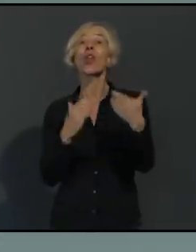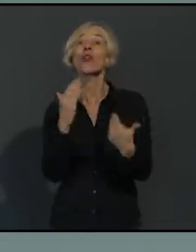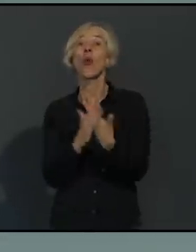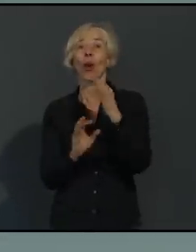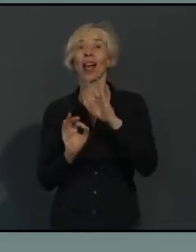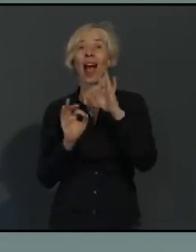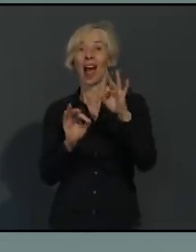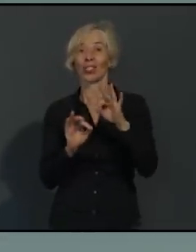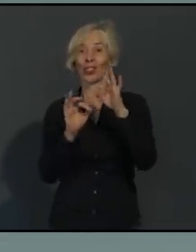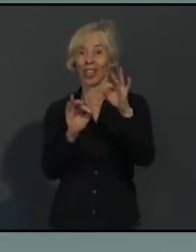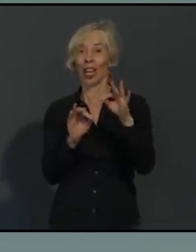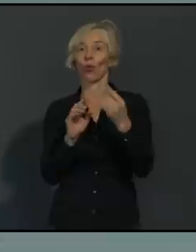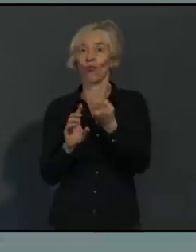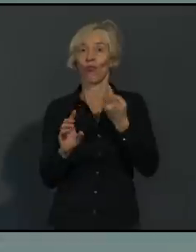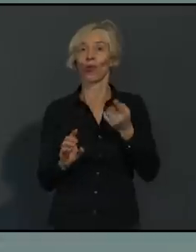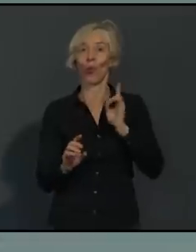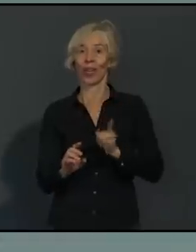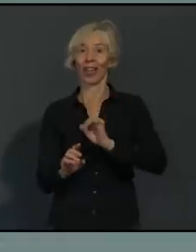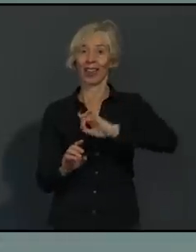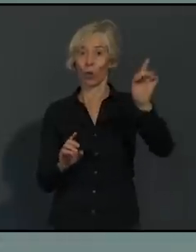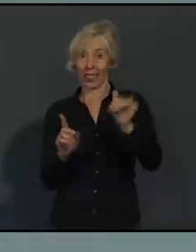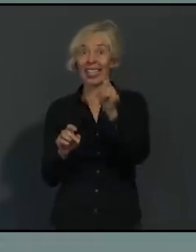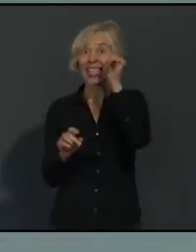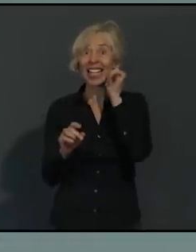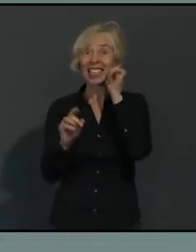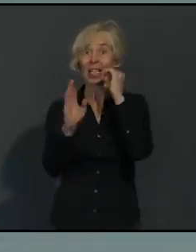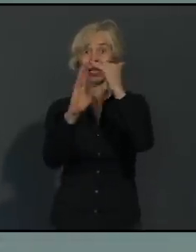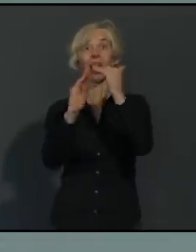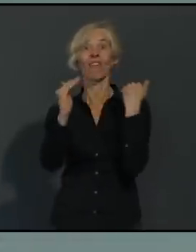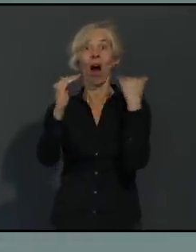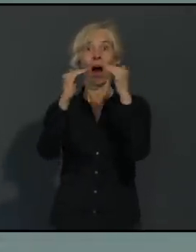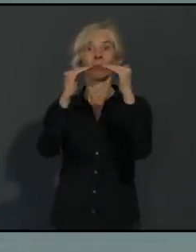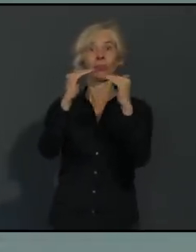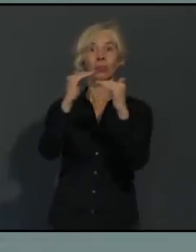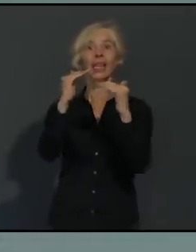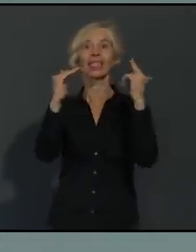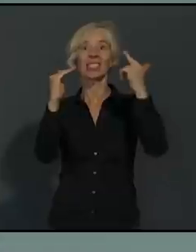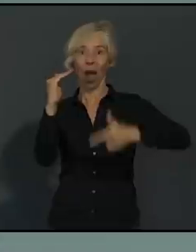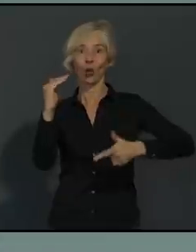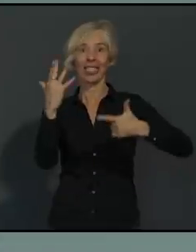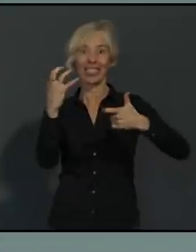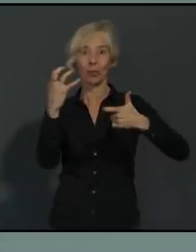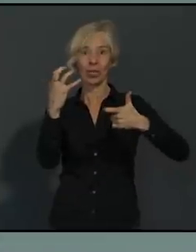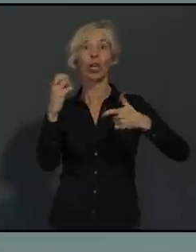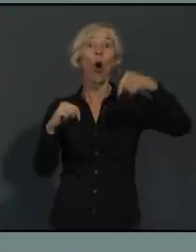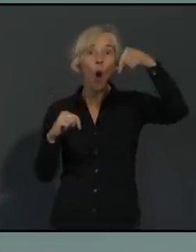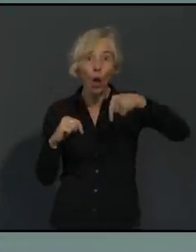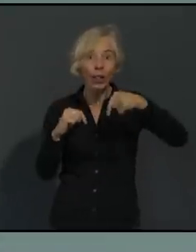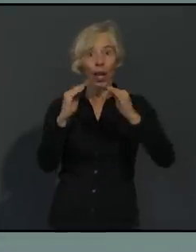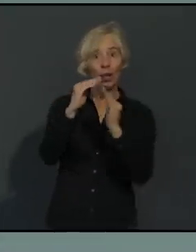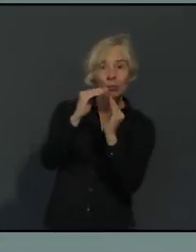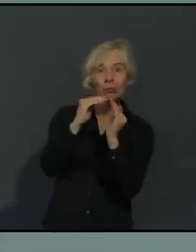Gestern hatten wir nur gut 270. Und daran sehen Sie schon, wir kommen mit den Zahlen einfach nicht runter.